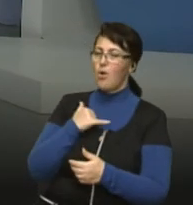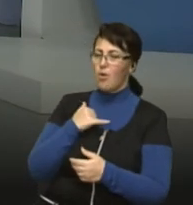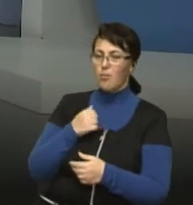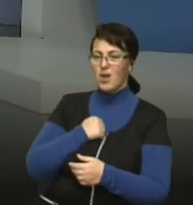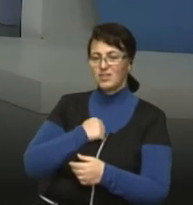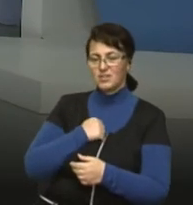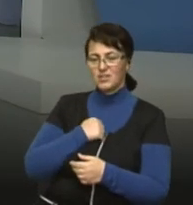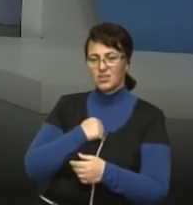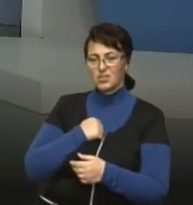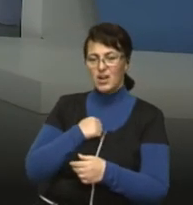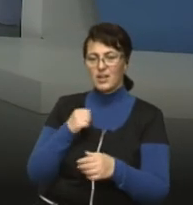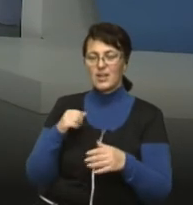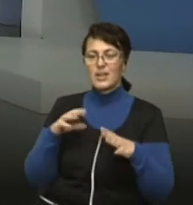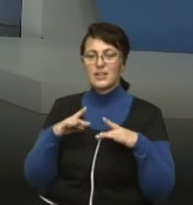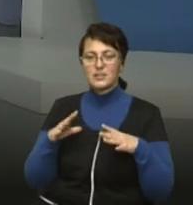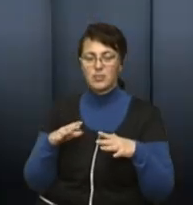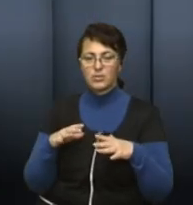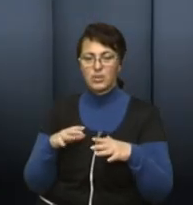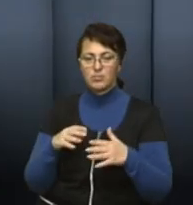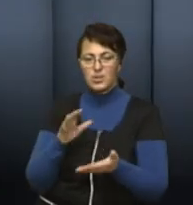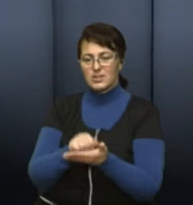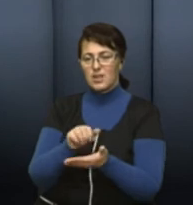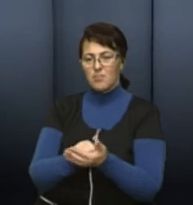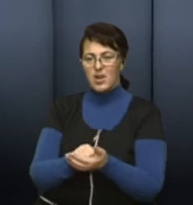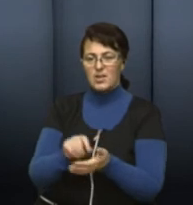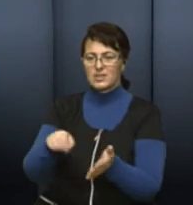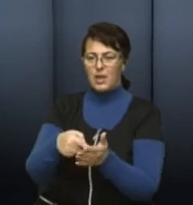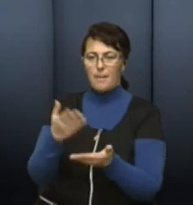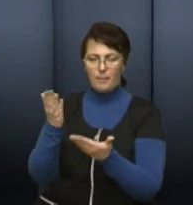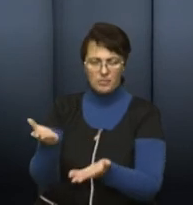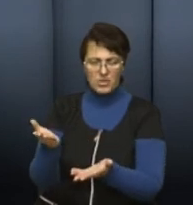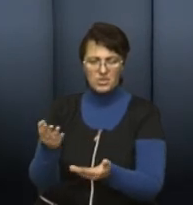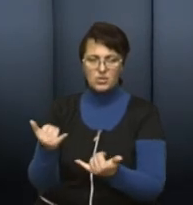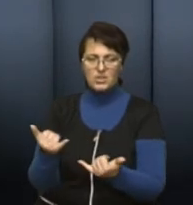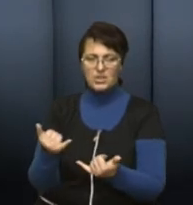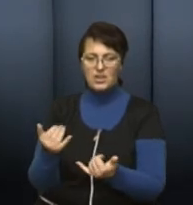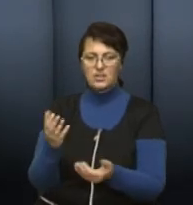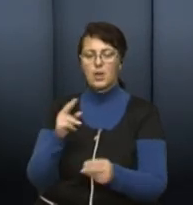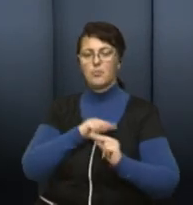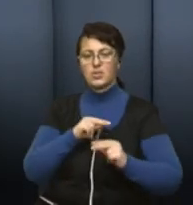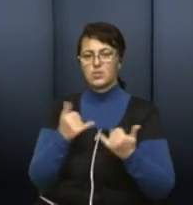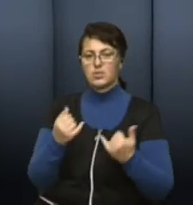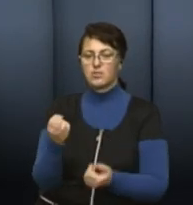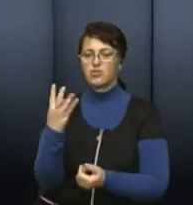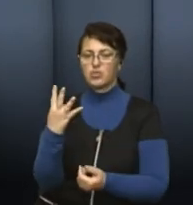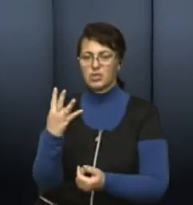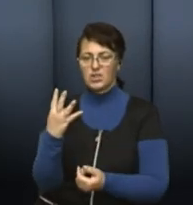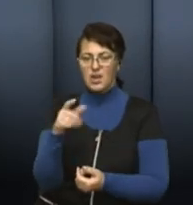інспекторами займаються управління безпеки містом. На сьогоднішній день зараз працює 14 інспекторів.